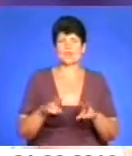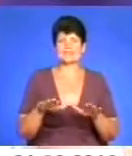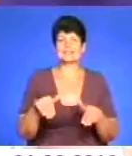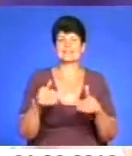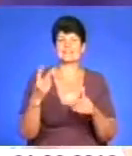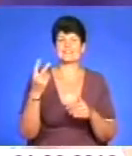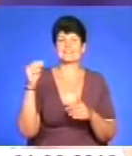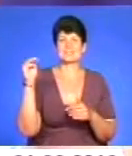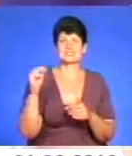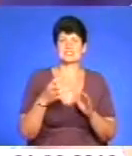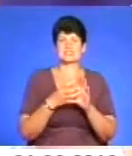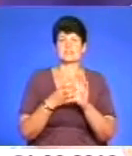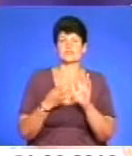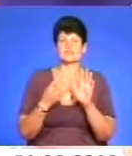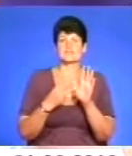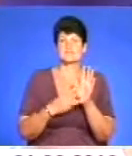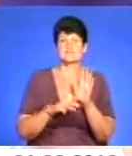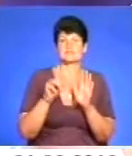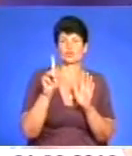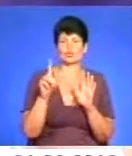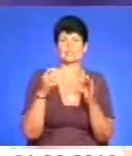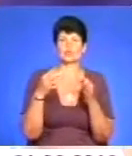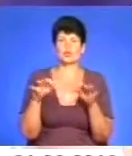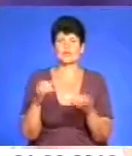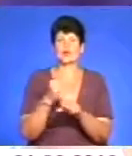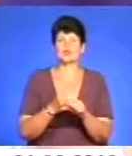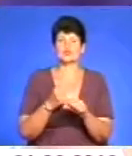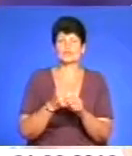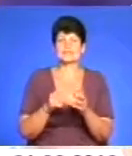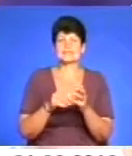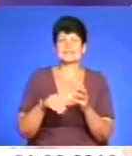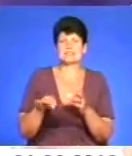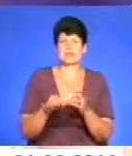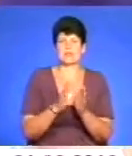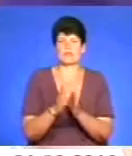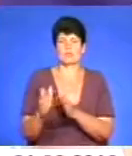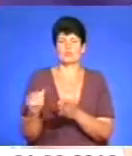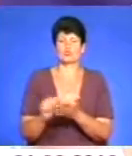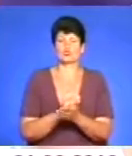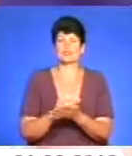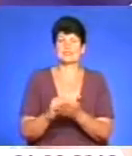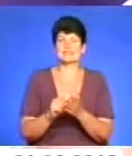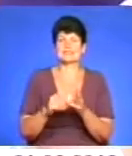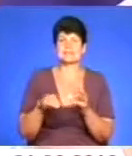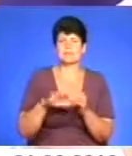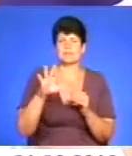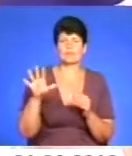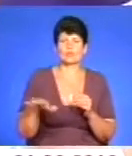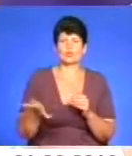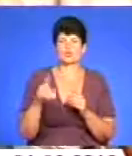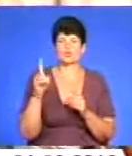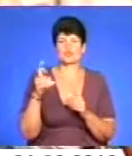2981 дозвіл на розробку землепорядної документації на землі площою 150